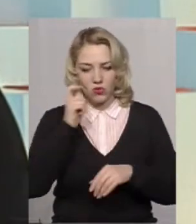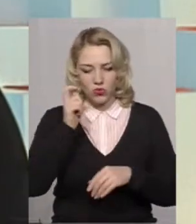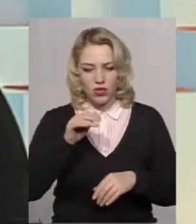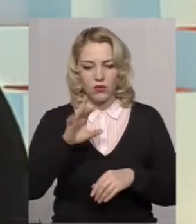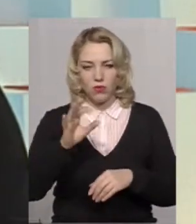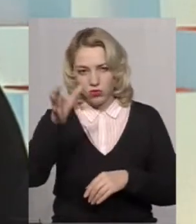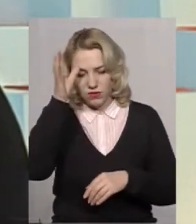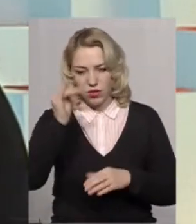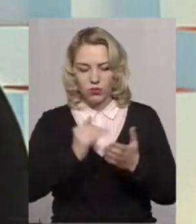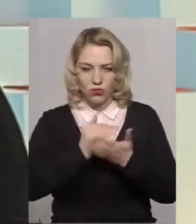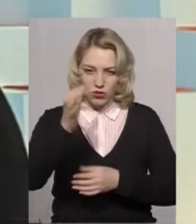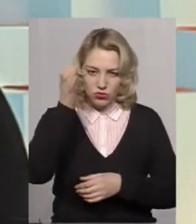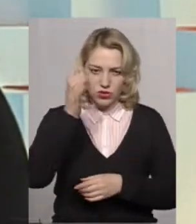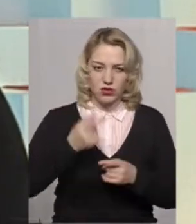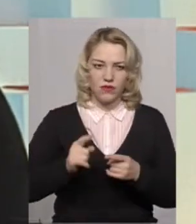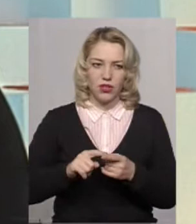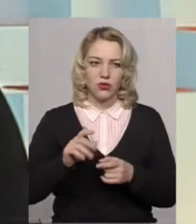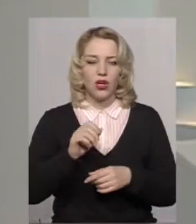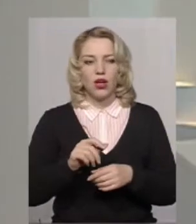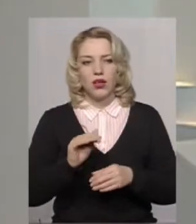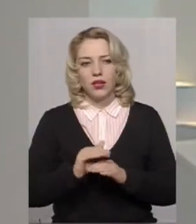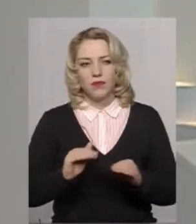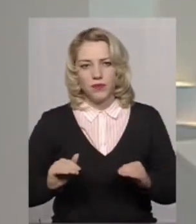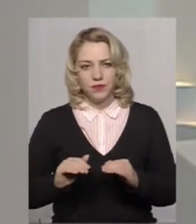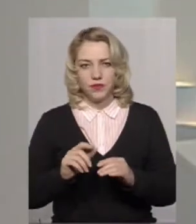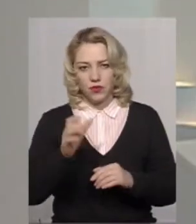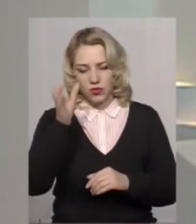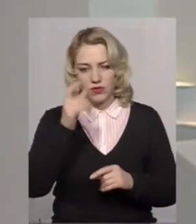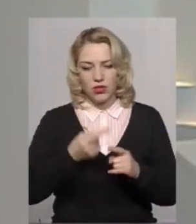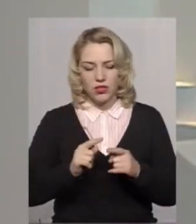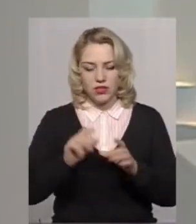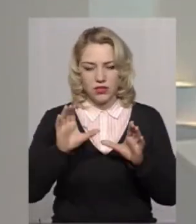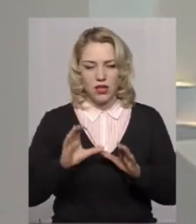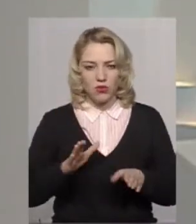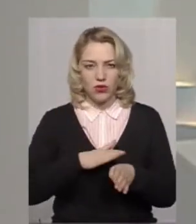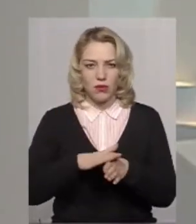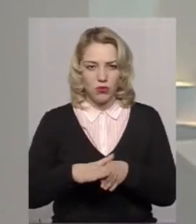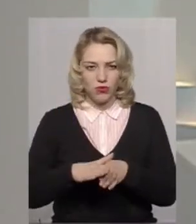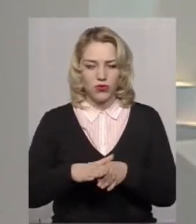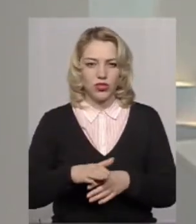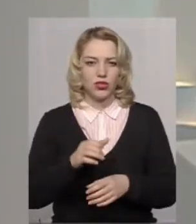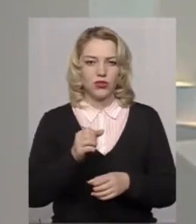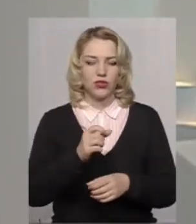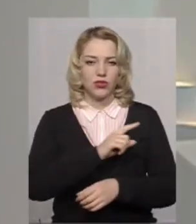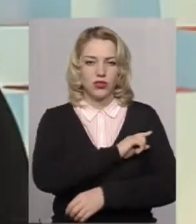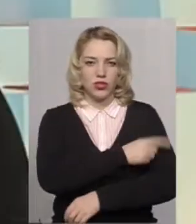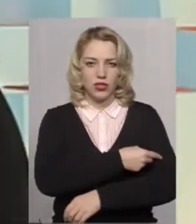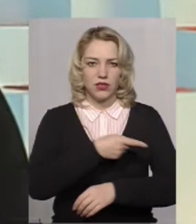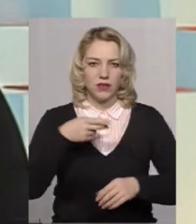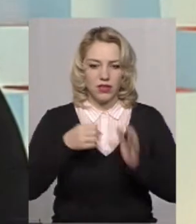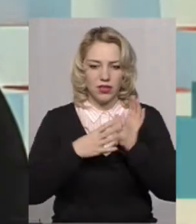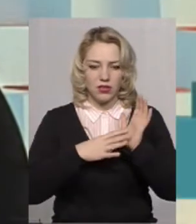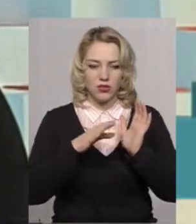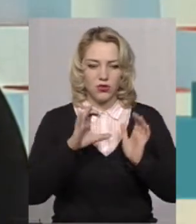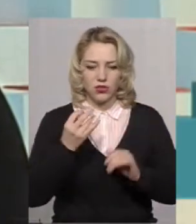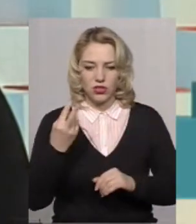дошкільну освіту, про вищу освіту та ряд інших нормативно-правових актів. Даний закон набув чинності 19 січня 2019